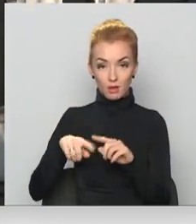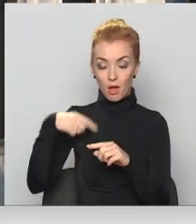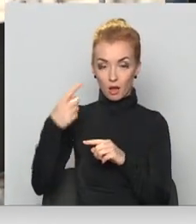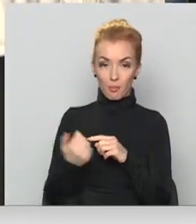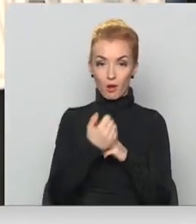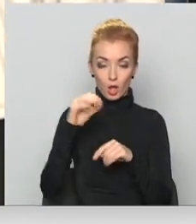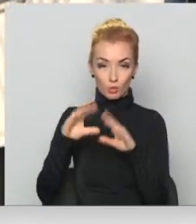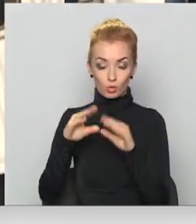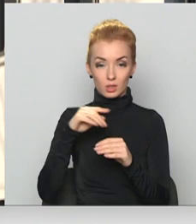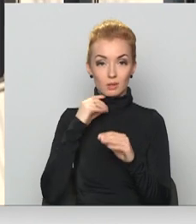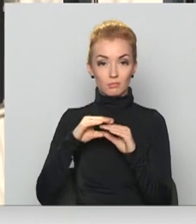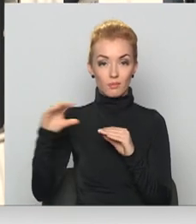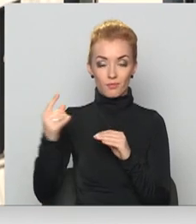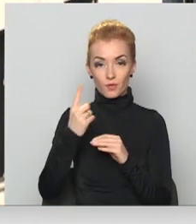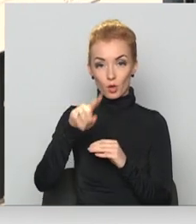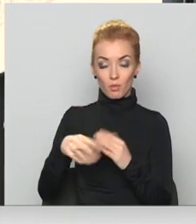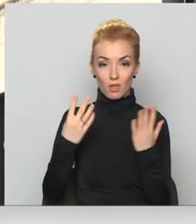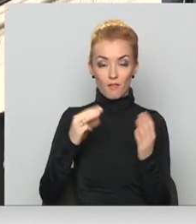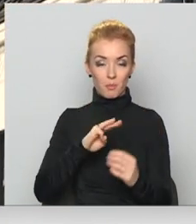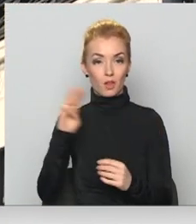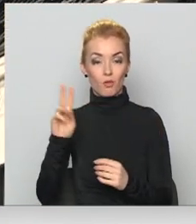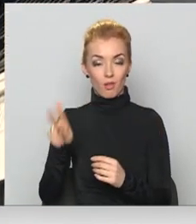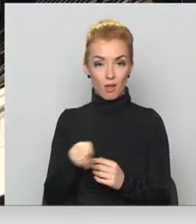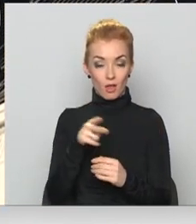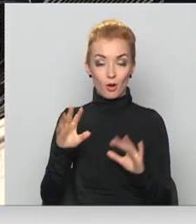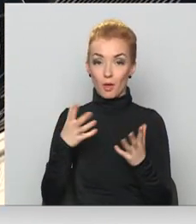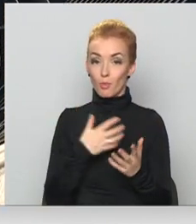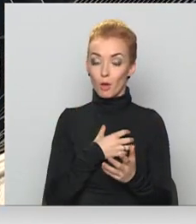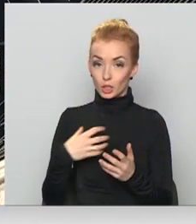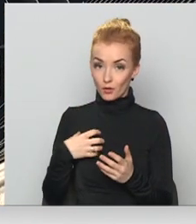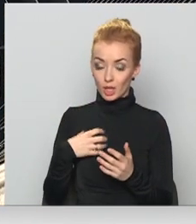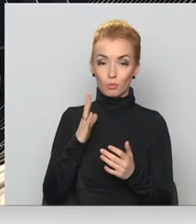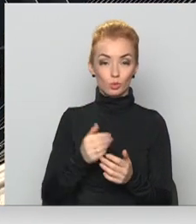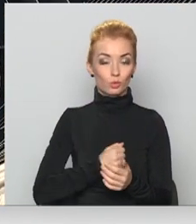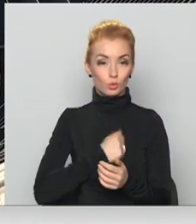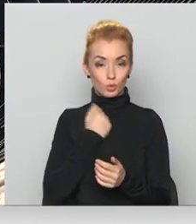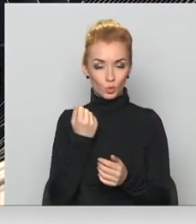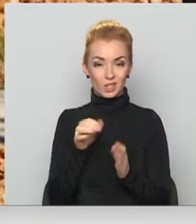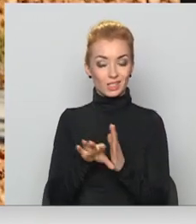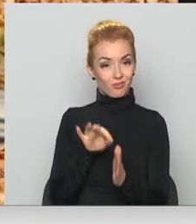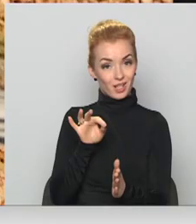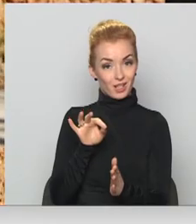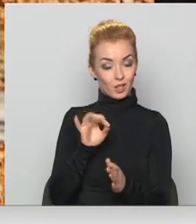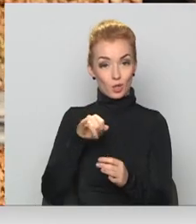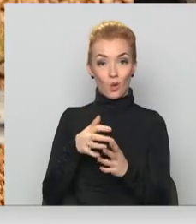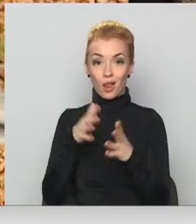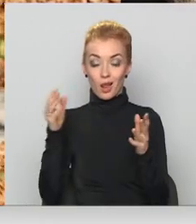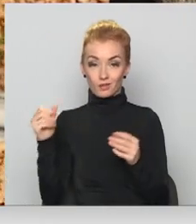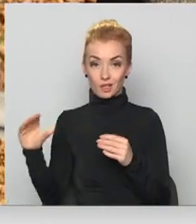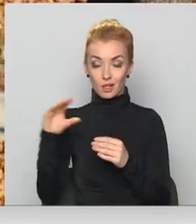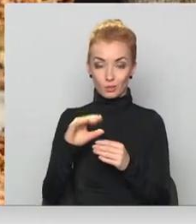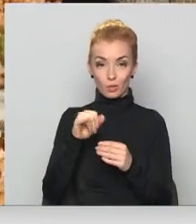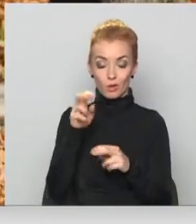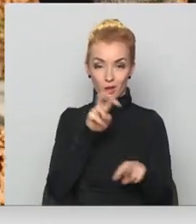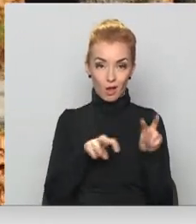certām atvēlēt 1,9 miljonus eiro. Tikmēr pašvaldības būs grūtu izvēļu priekšā, jo lielāks finansējums